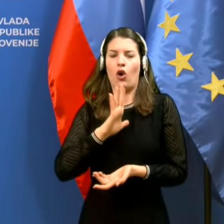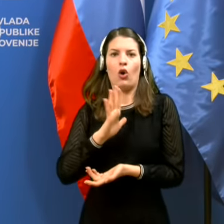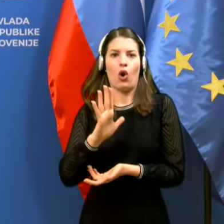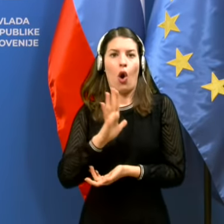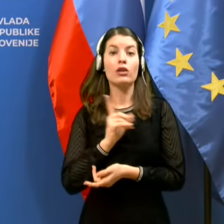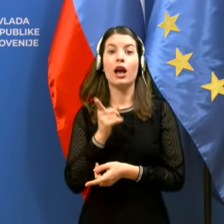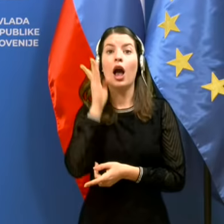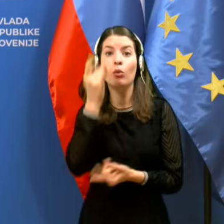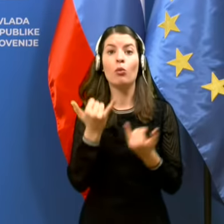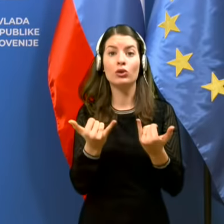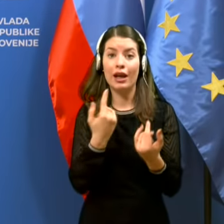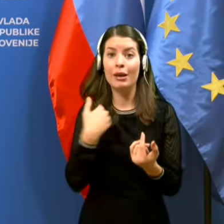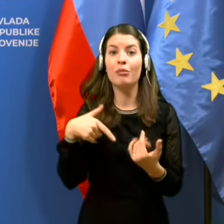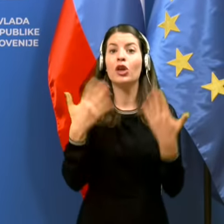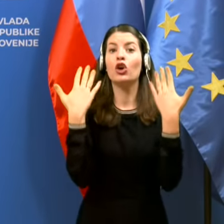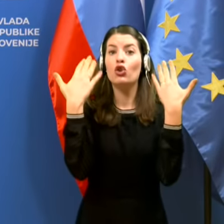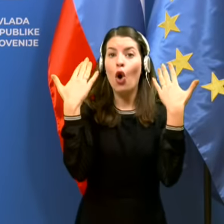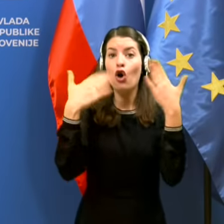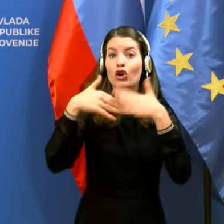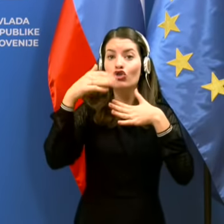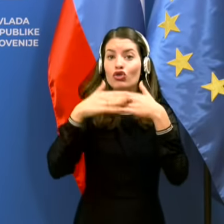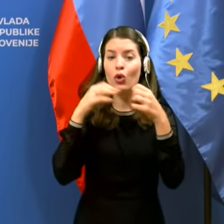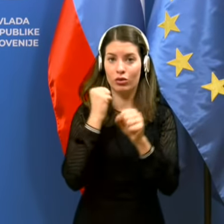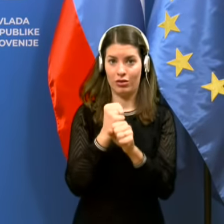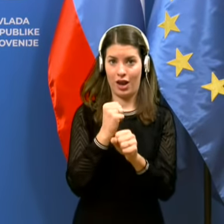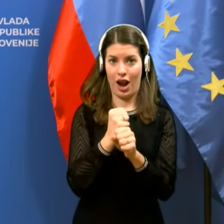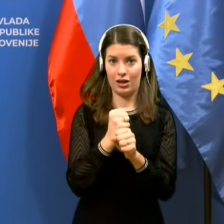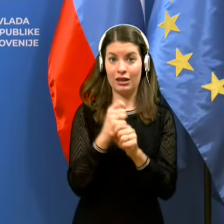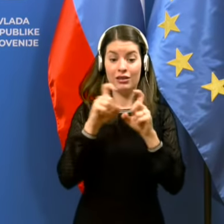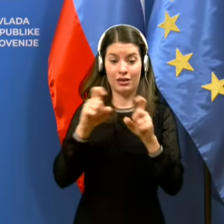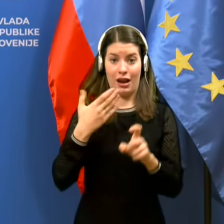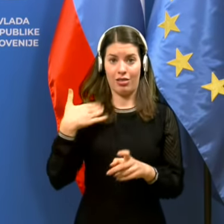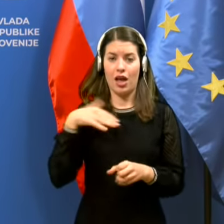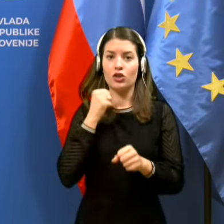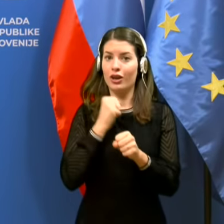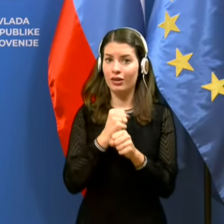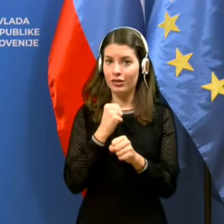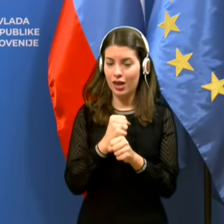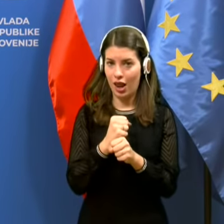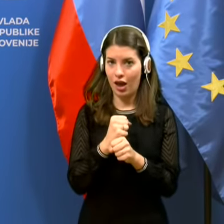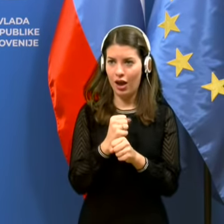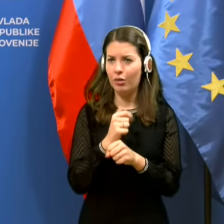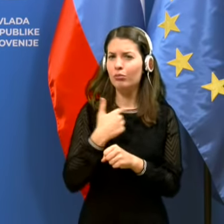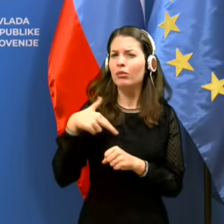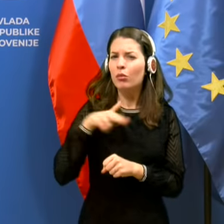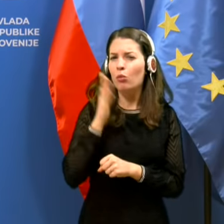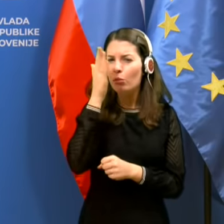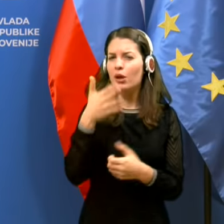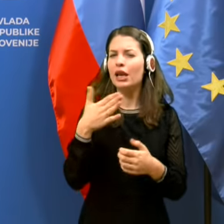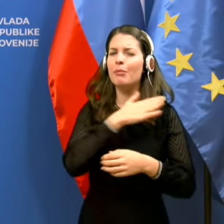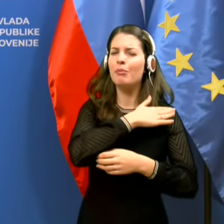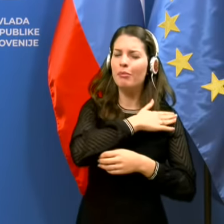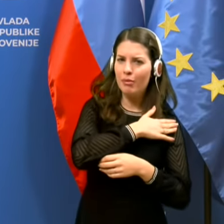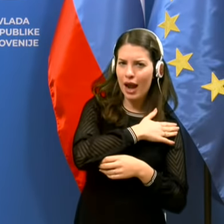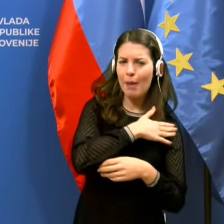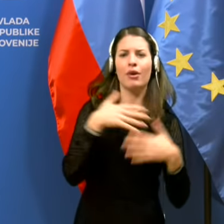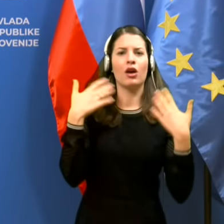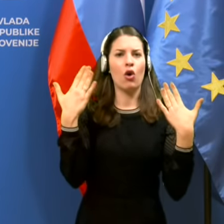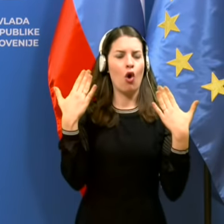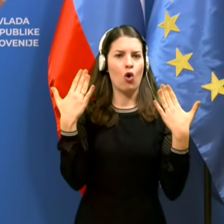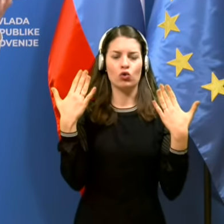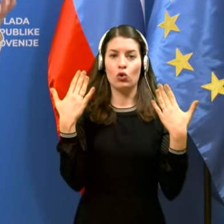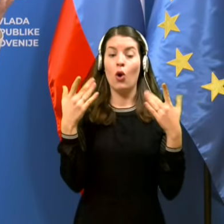kar bomo delali zdaj ročno. Mislim, z naše strani dela, ker bomo, a ne, imeli eno ročno bremenito, ki bo absurdna.